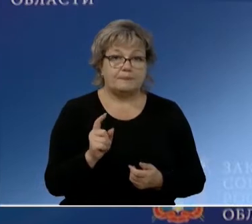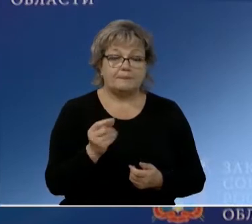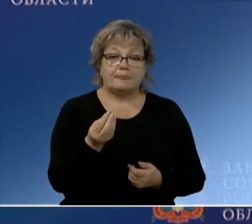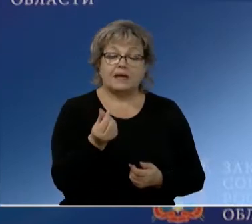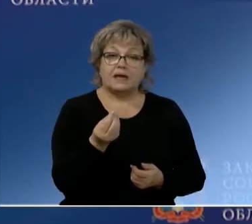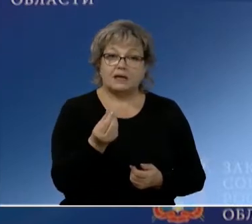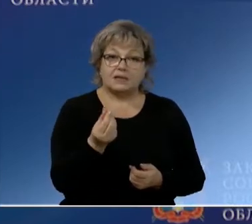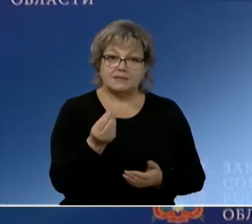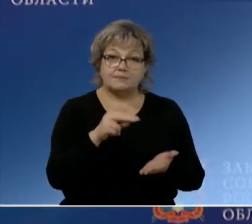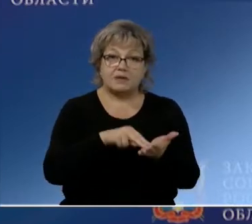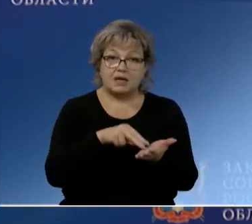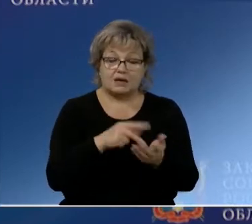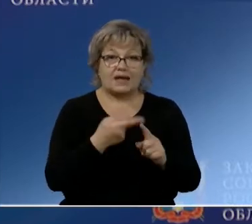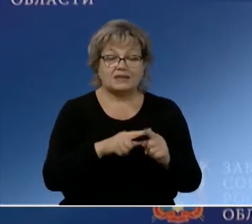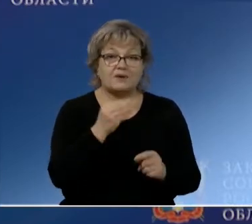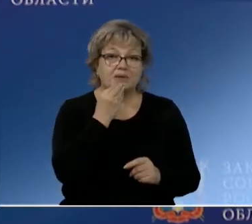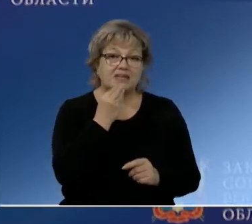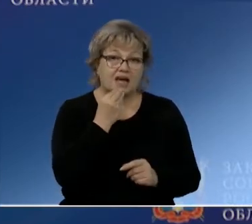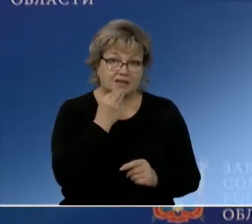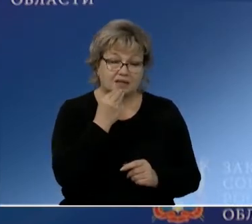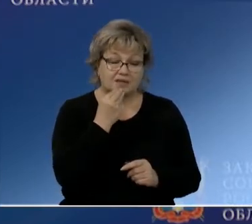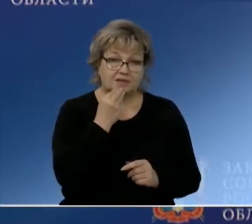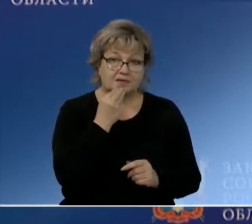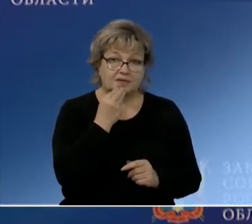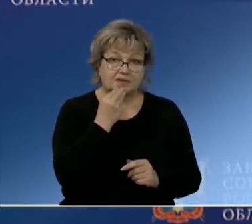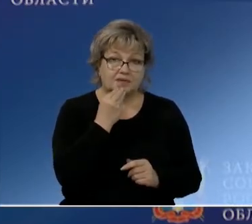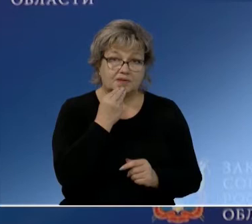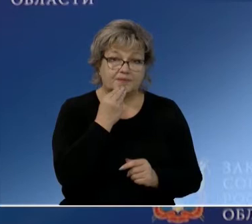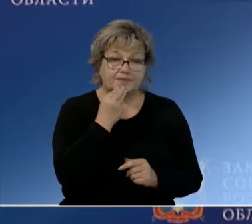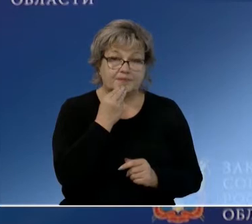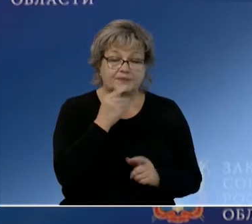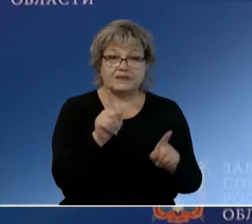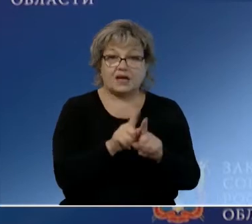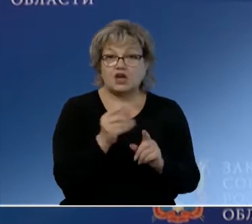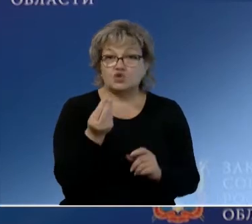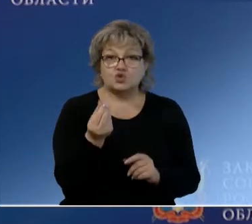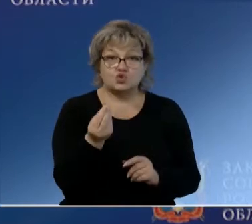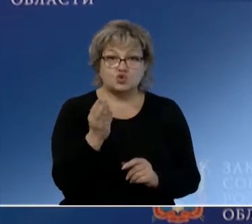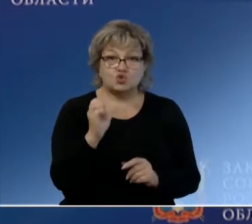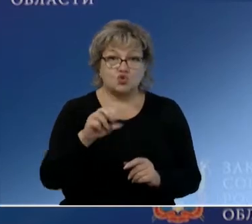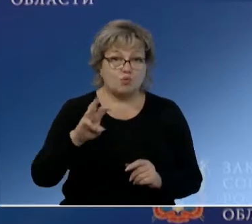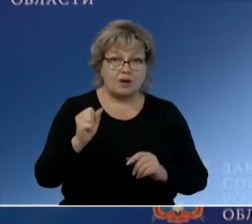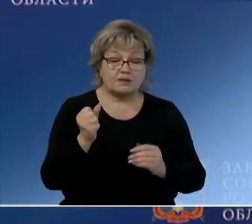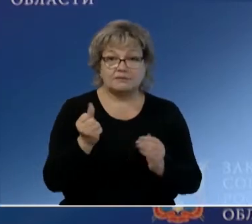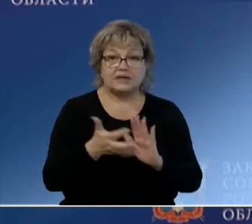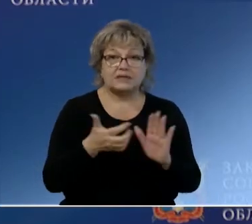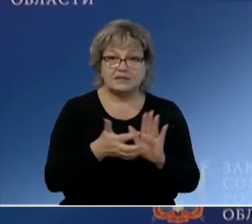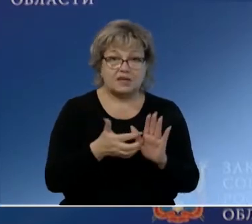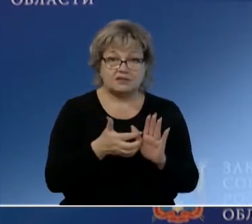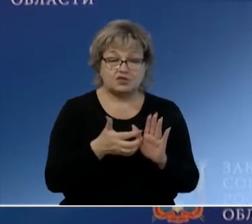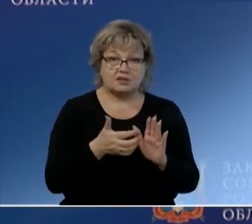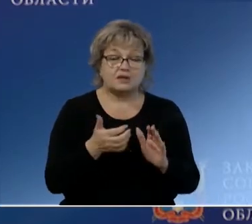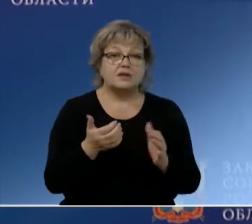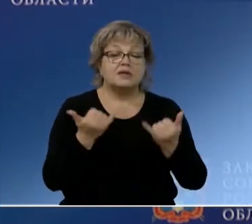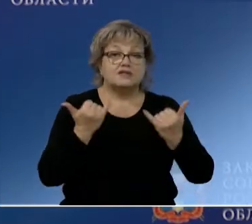этого питания в день, такая сумма, она недостаточная. И